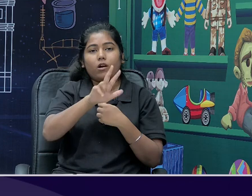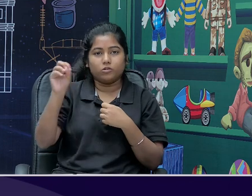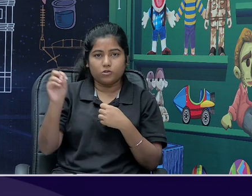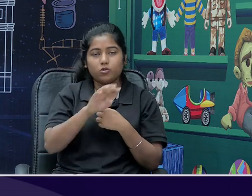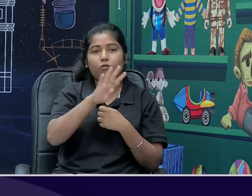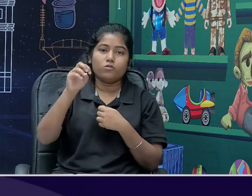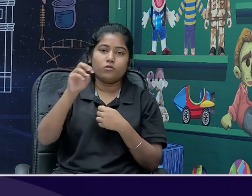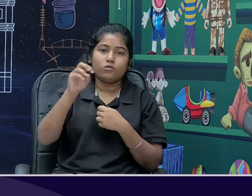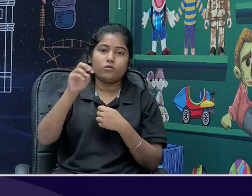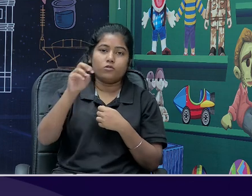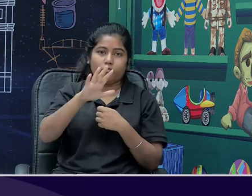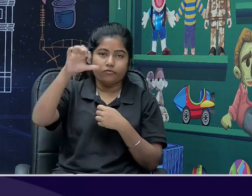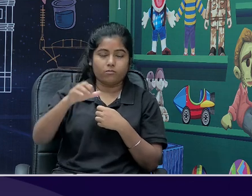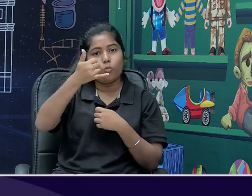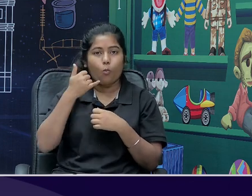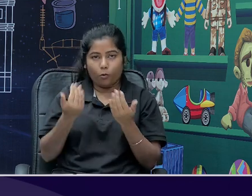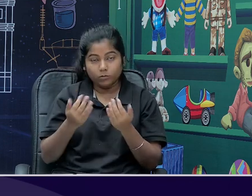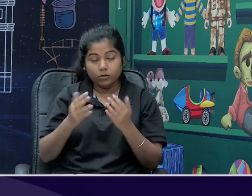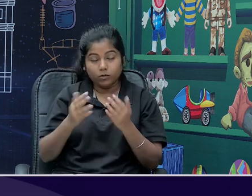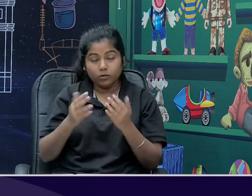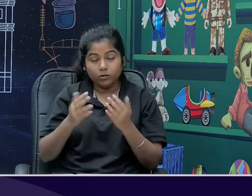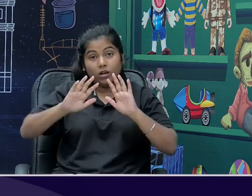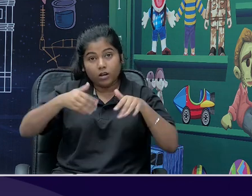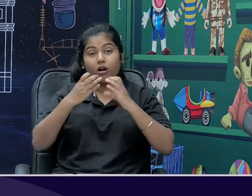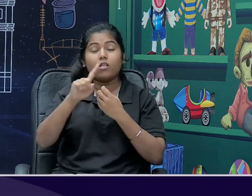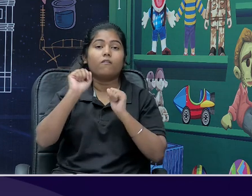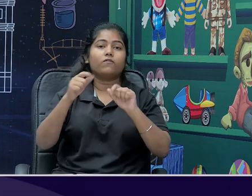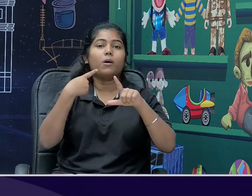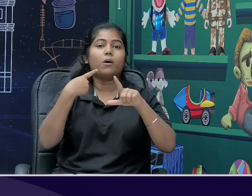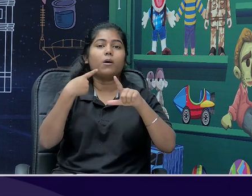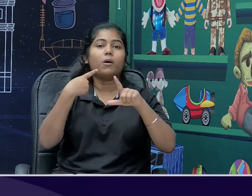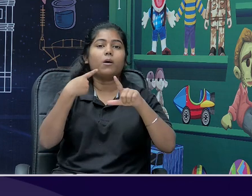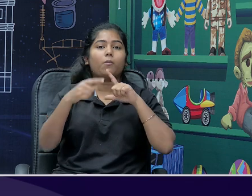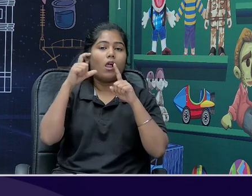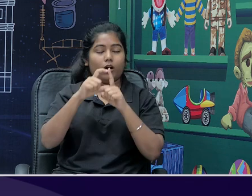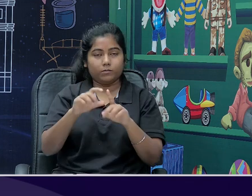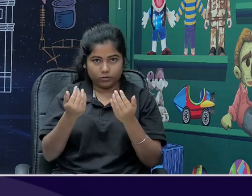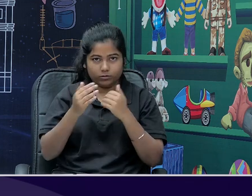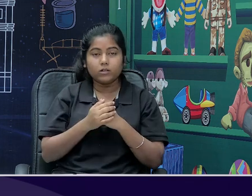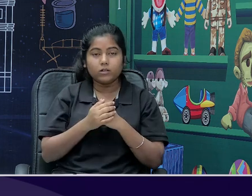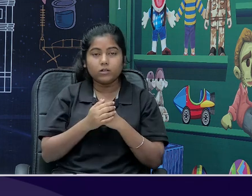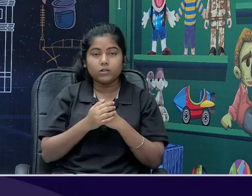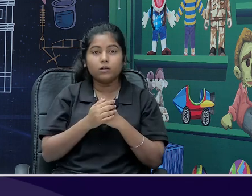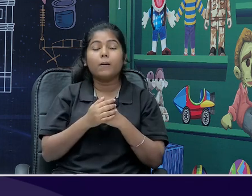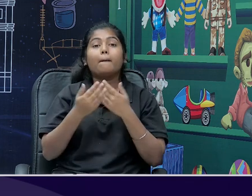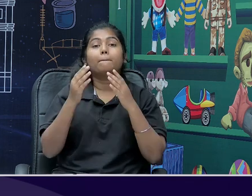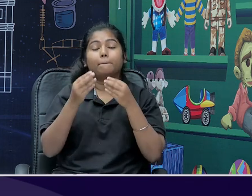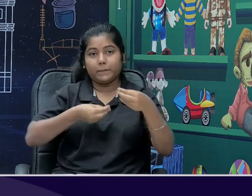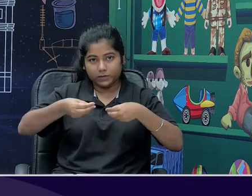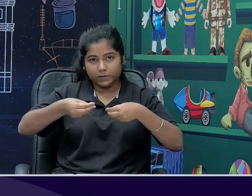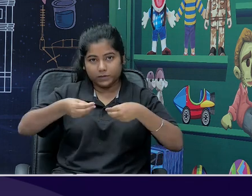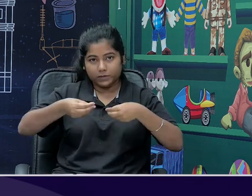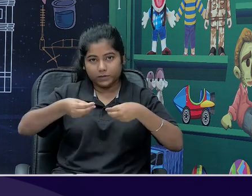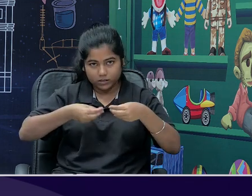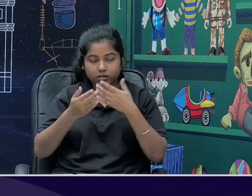-559 पर फोन कर सकते हैं या हमें क्लास 11th की email ID पर email भी कर सकते हैं Business Studies का ये हमारा